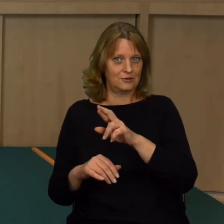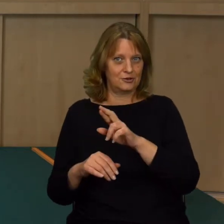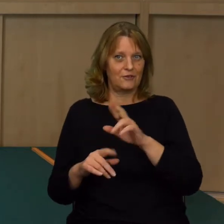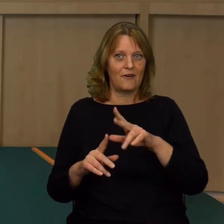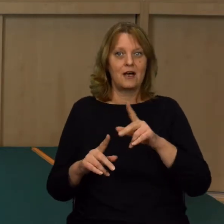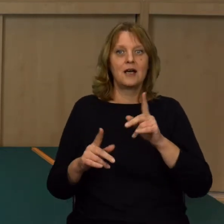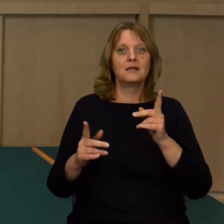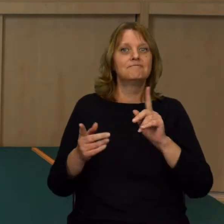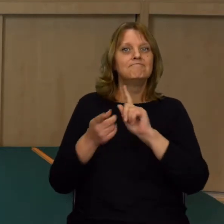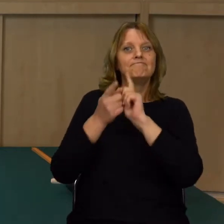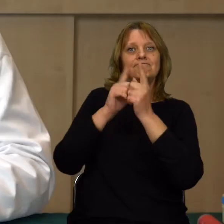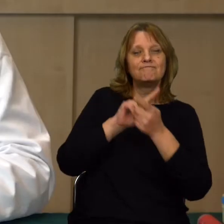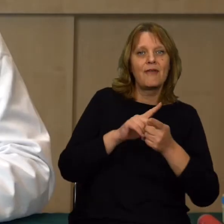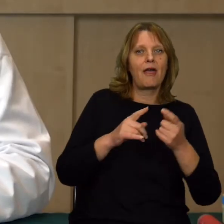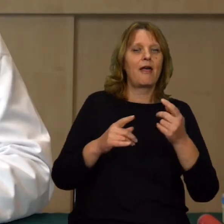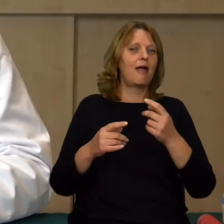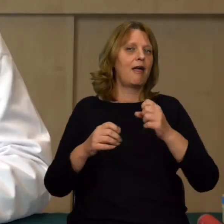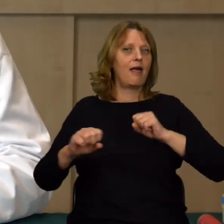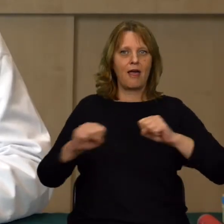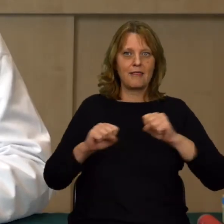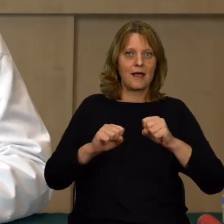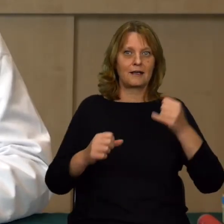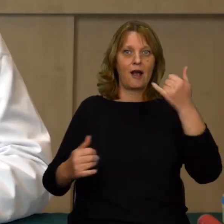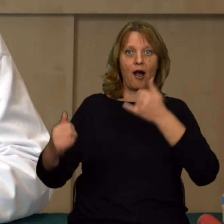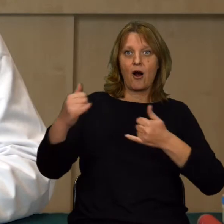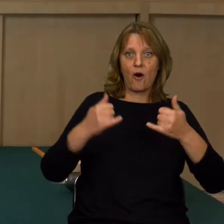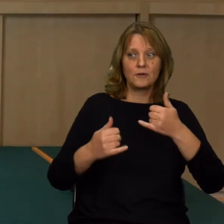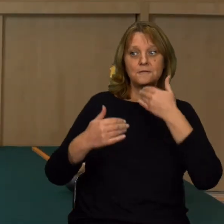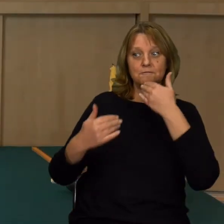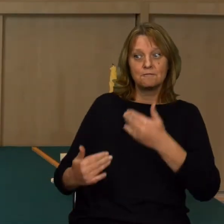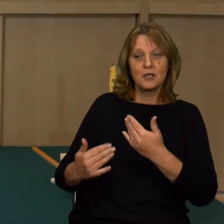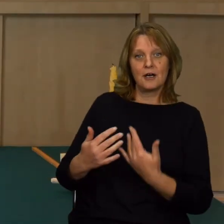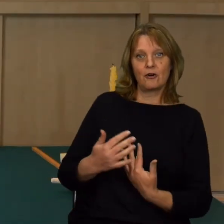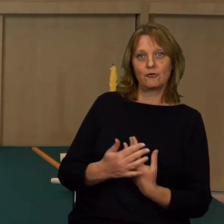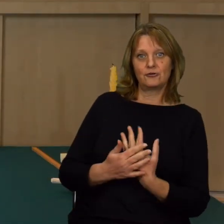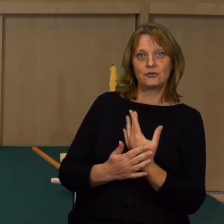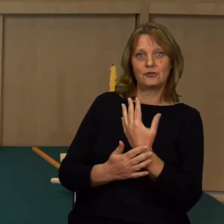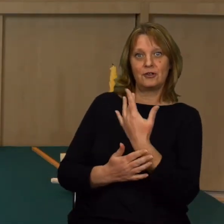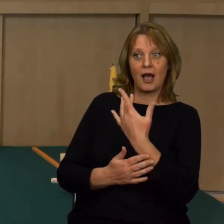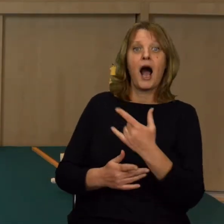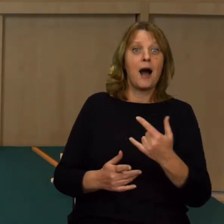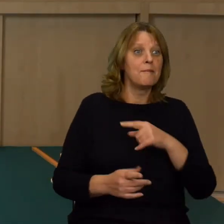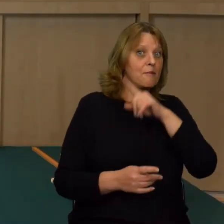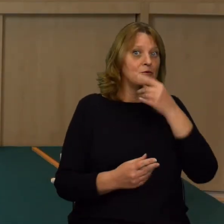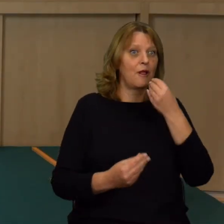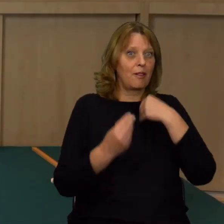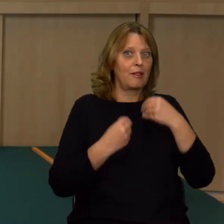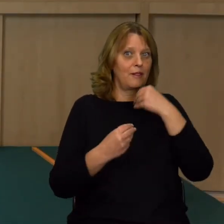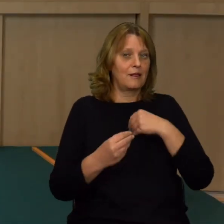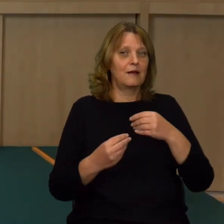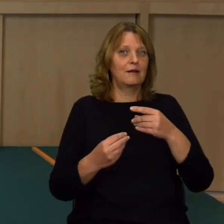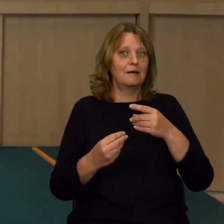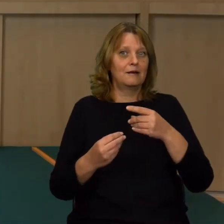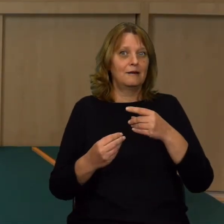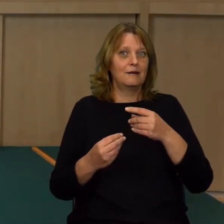Zmieniła się w energię chemiczną, która będzie budowała te rośliny. Jedząc roślinę oczywiście dostarczamy tą energię